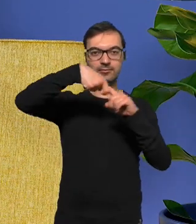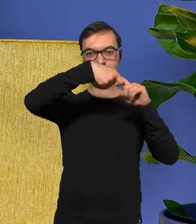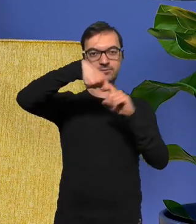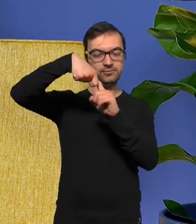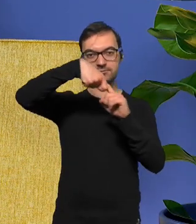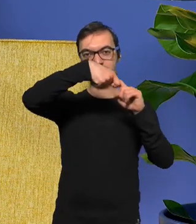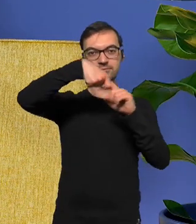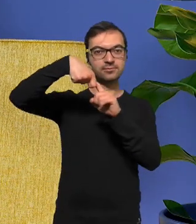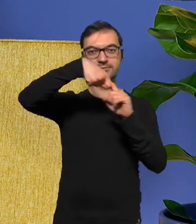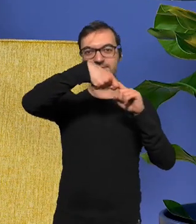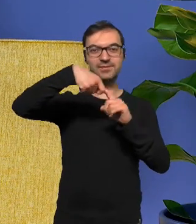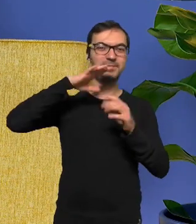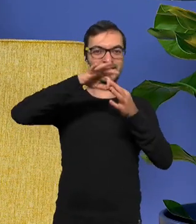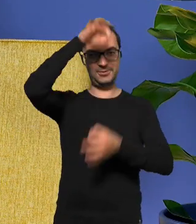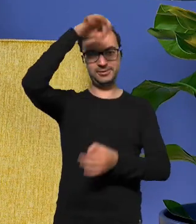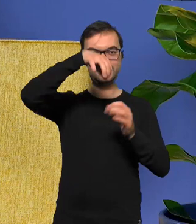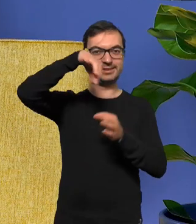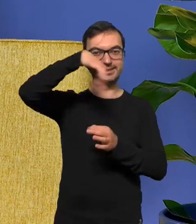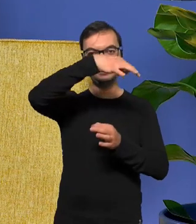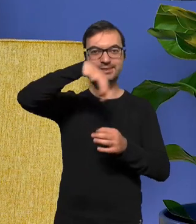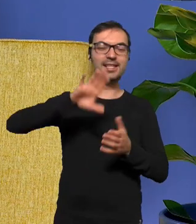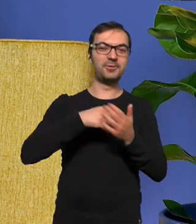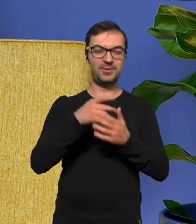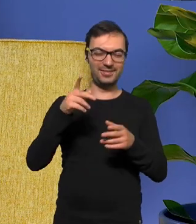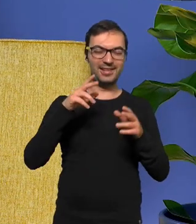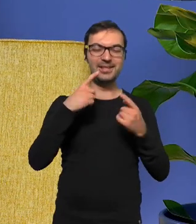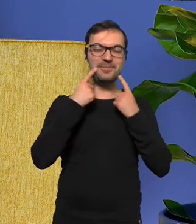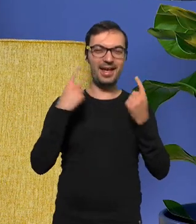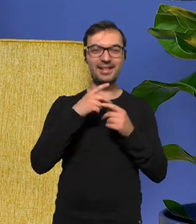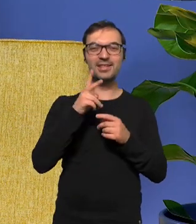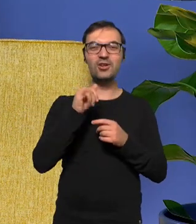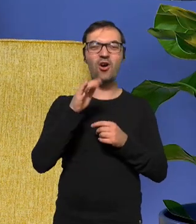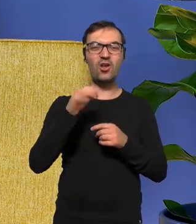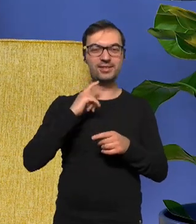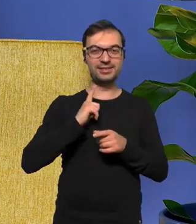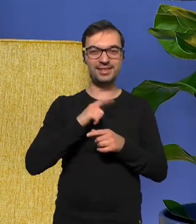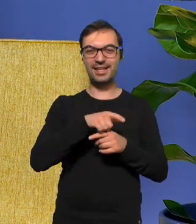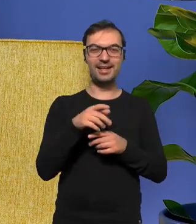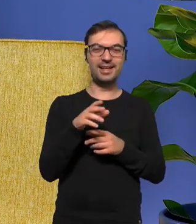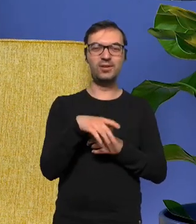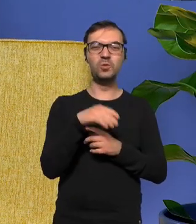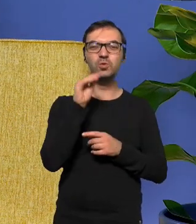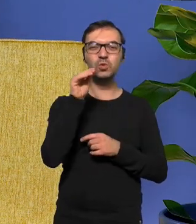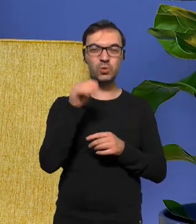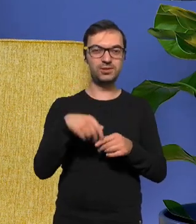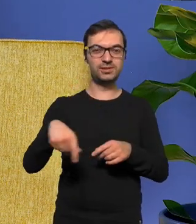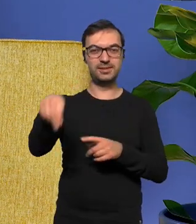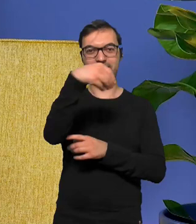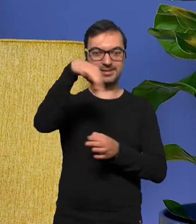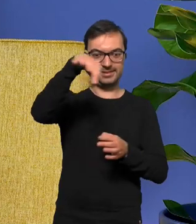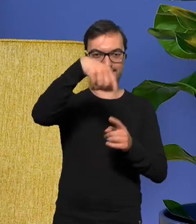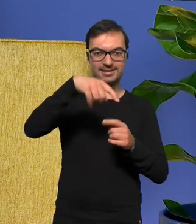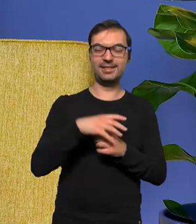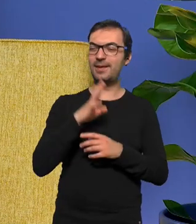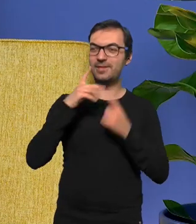na linie zazwyczaj trzymane przez kojota czekającego na tego mik mik z trusia